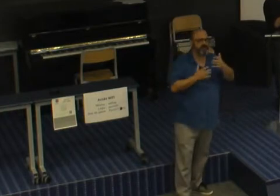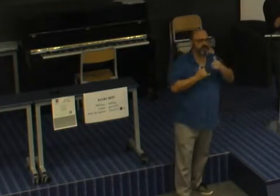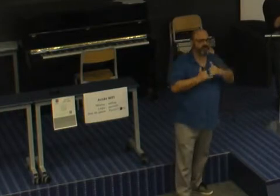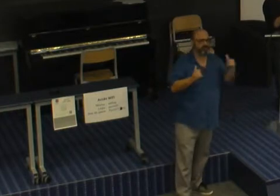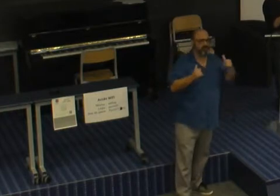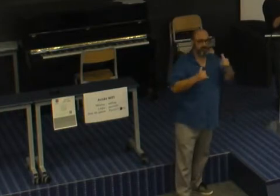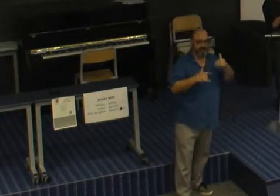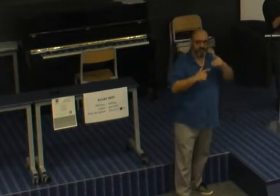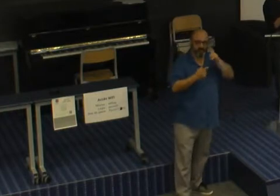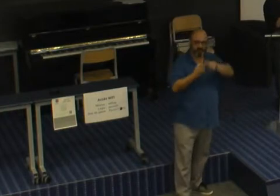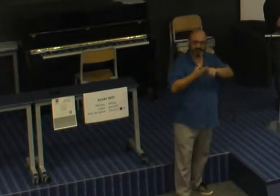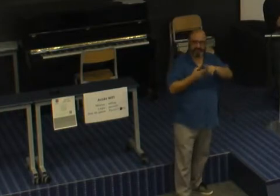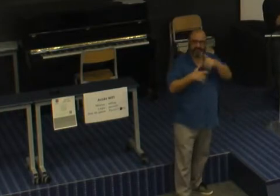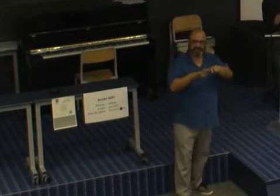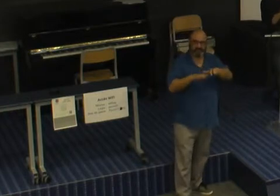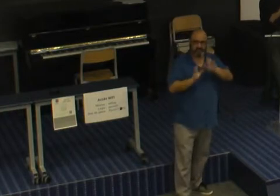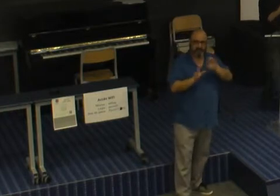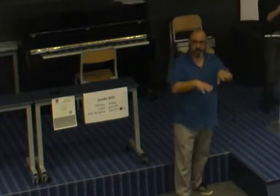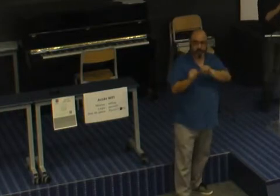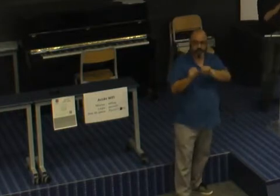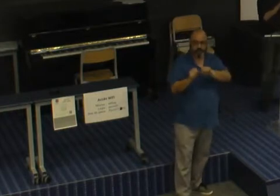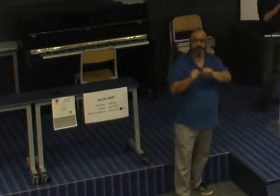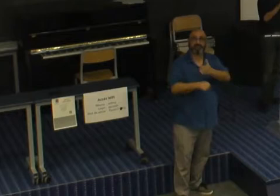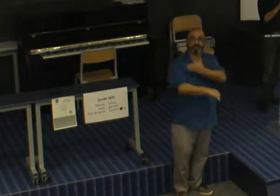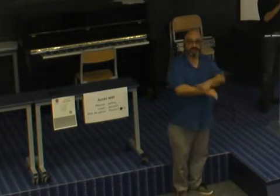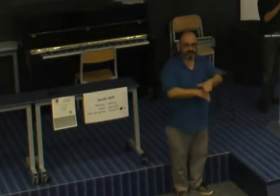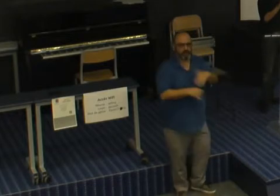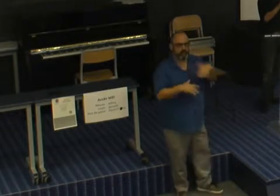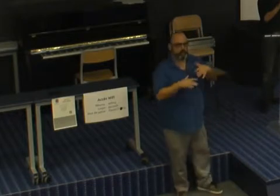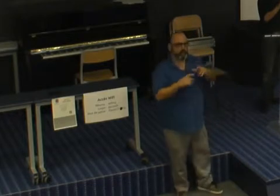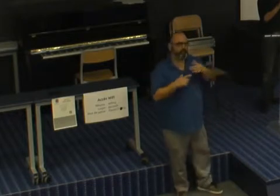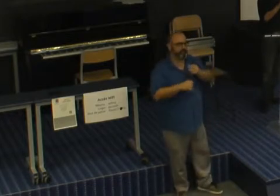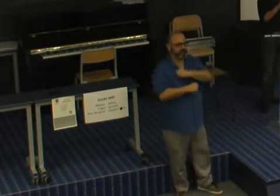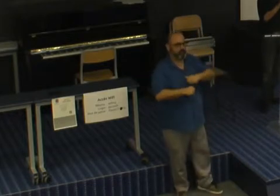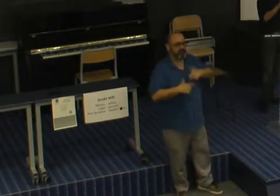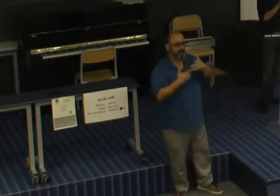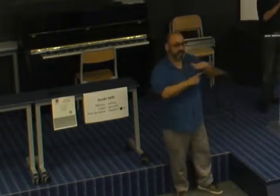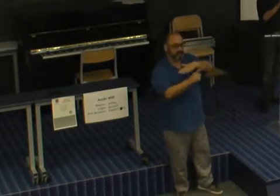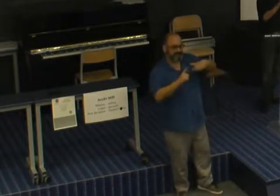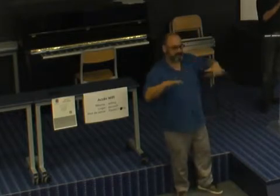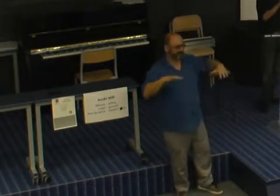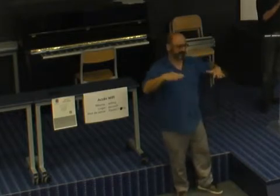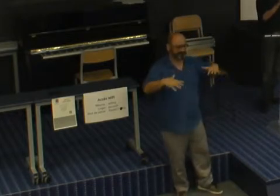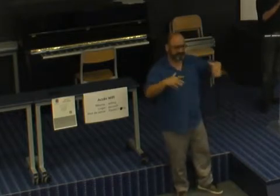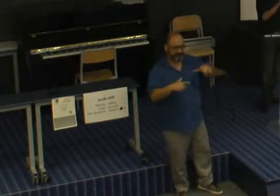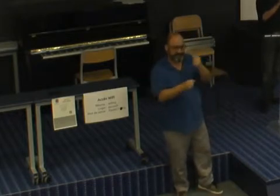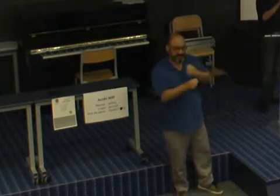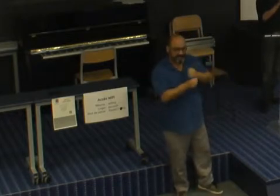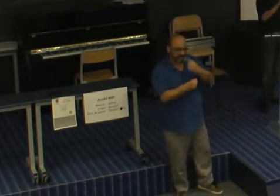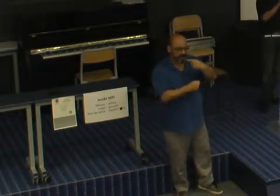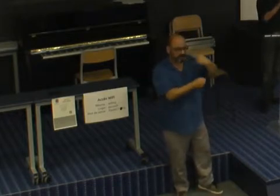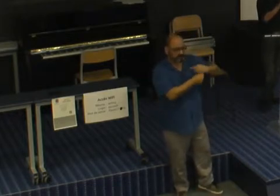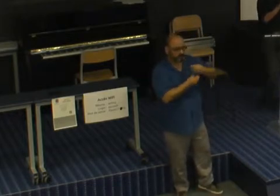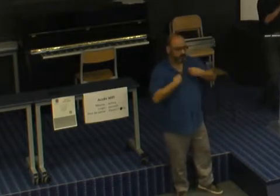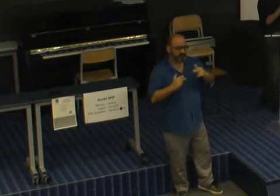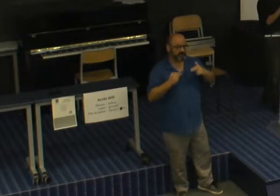'administration, c'est l'emploi. Et l'emploi, c'est assez critique dans une société où avoir un boulot, ça vous donne un certain statut social, ça